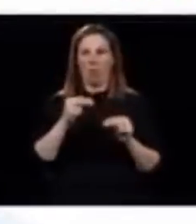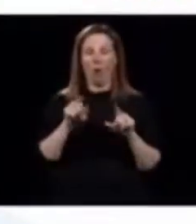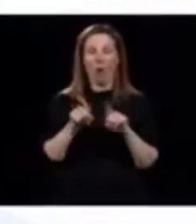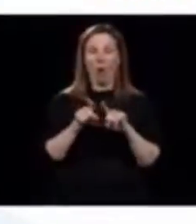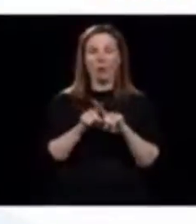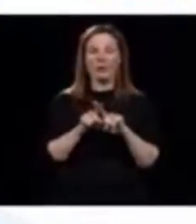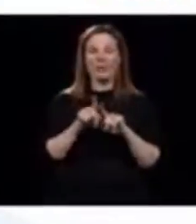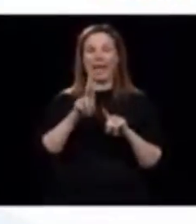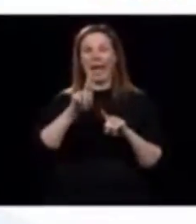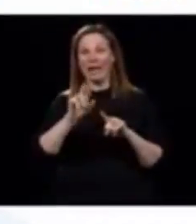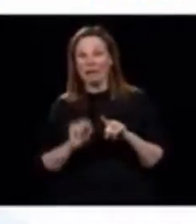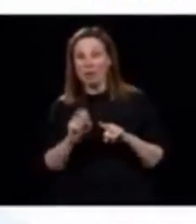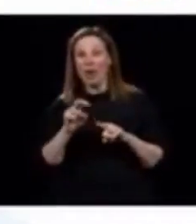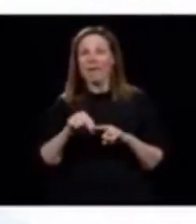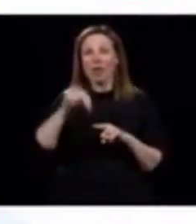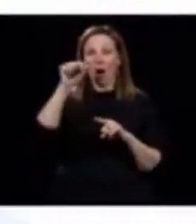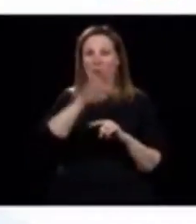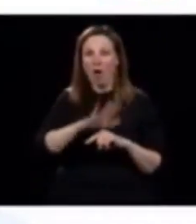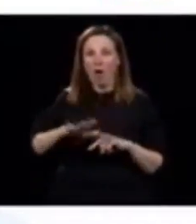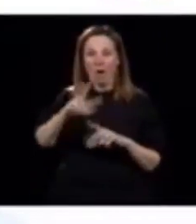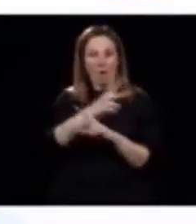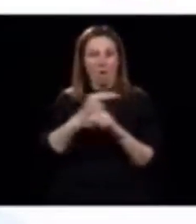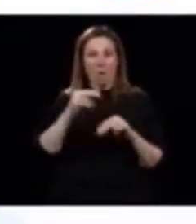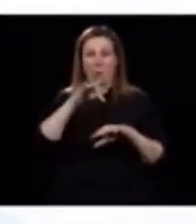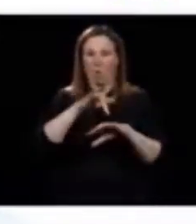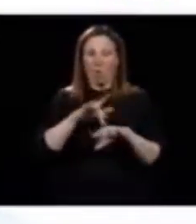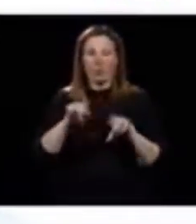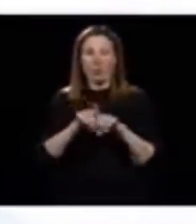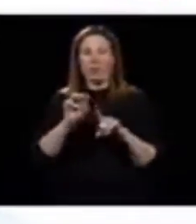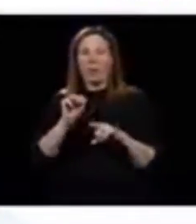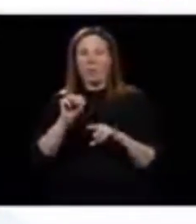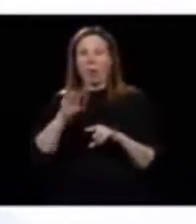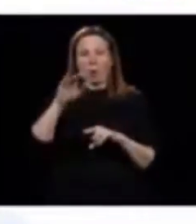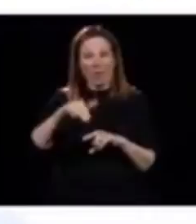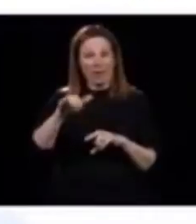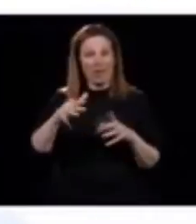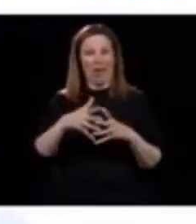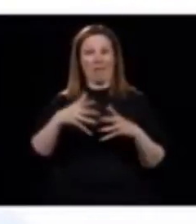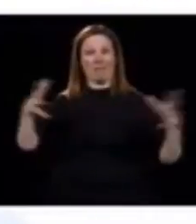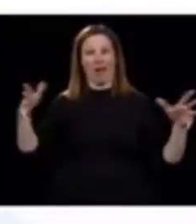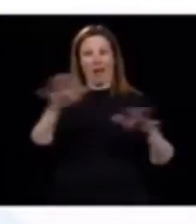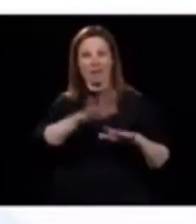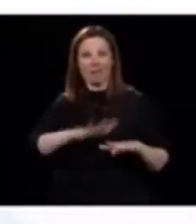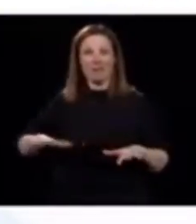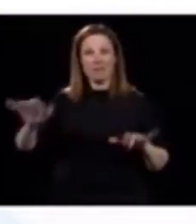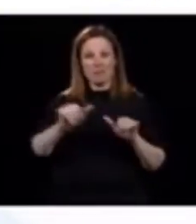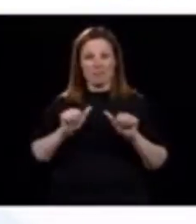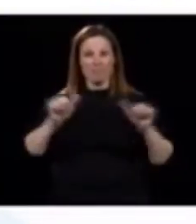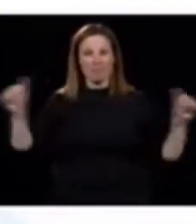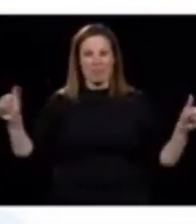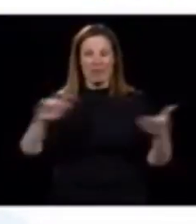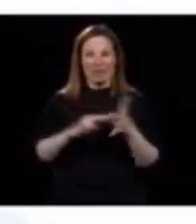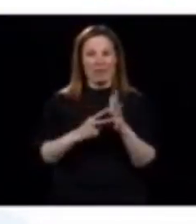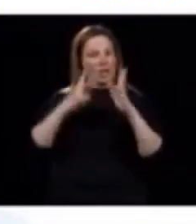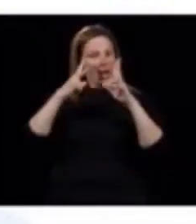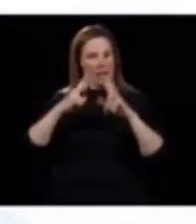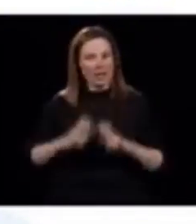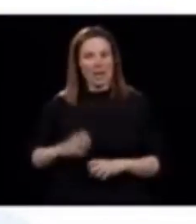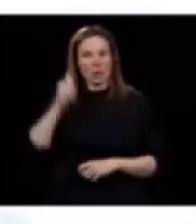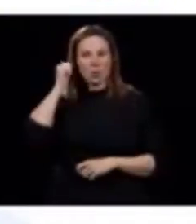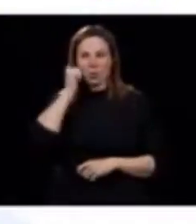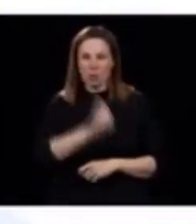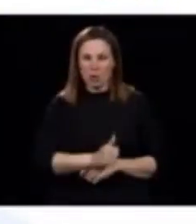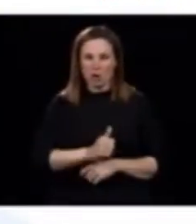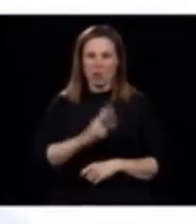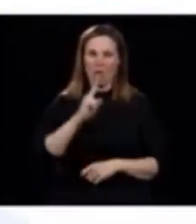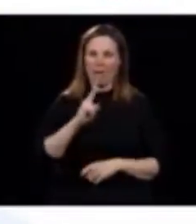autour de Montréal, les régions. Il y a des régions comme la Montérégie qui sont très, très grandes. Tout ça est analysé au jour le jour. Et on a des conférences avec nos directeurs de